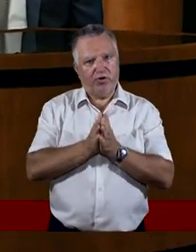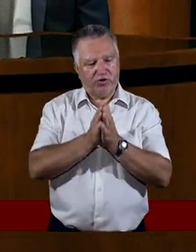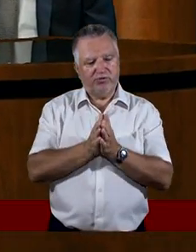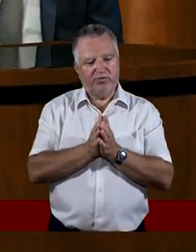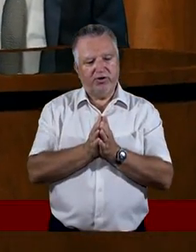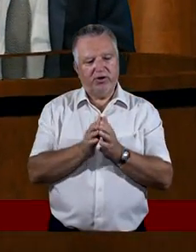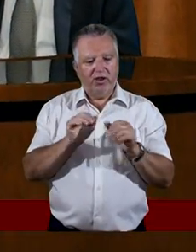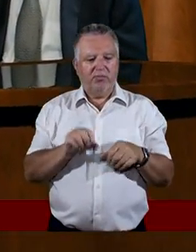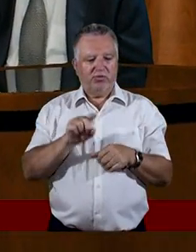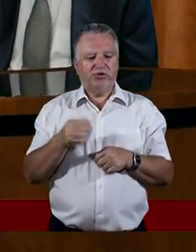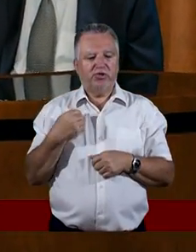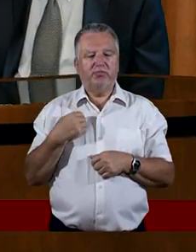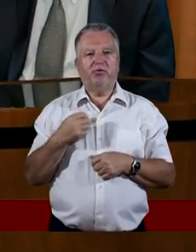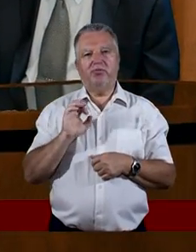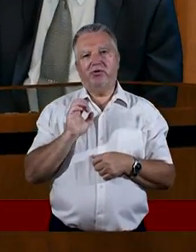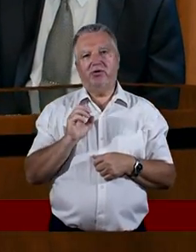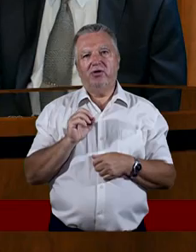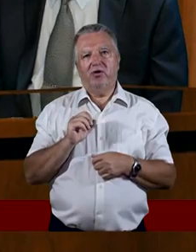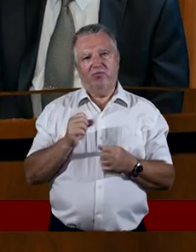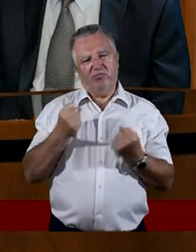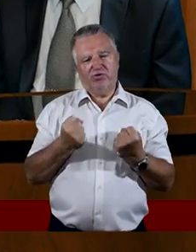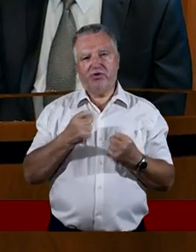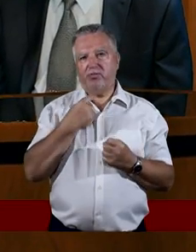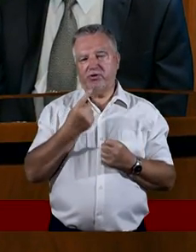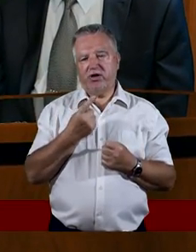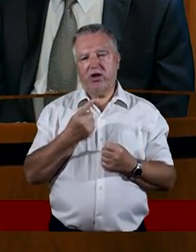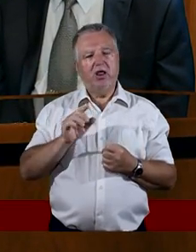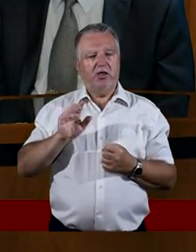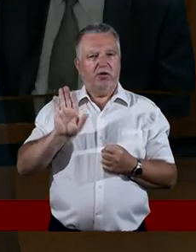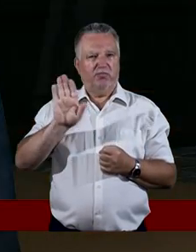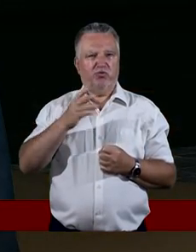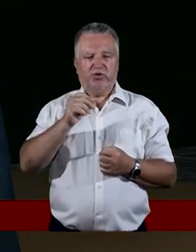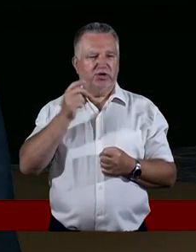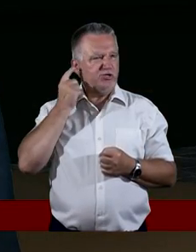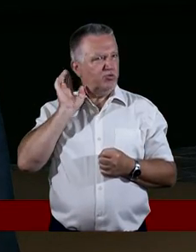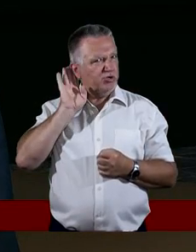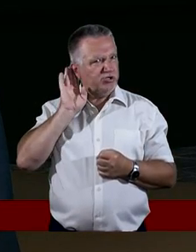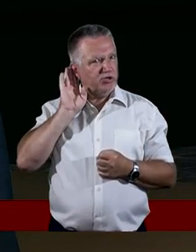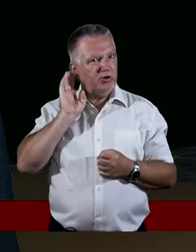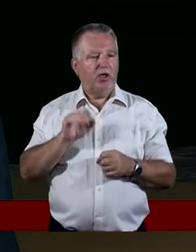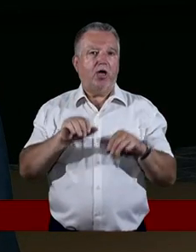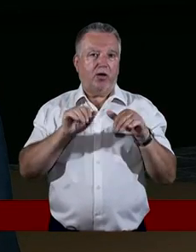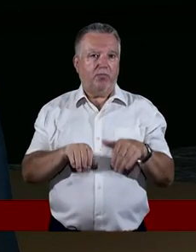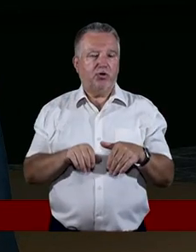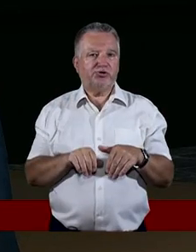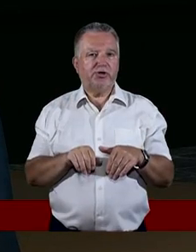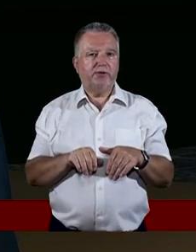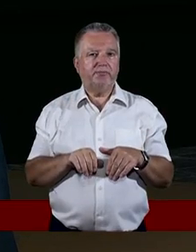to byłoby może za mocno powiedziane, że Pan Bóg nie słyszy. A może nikt